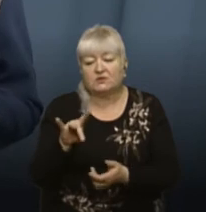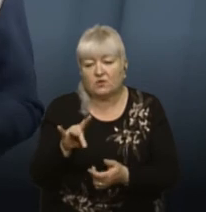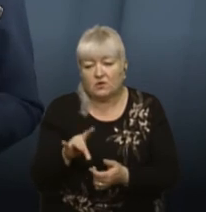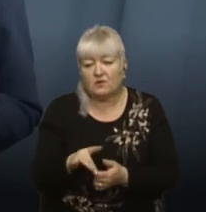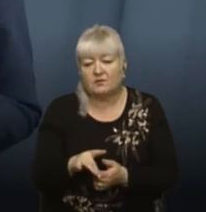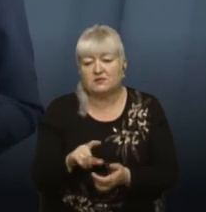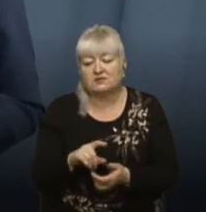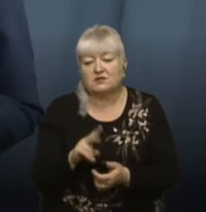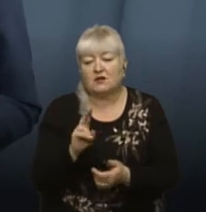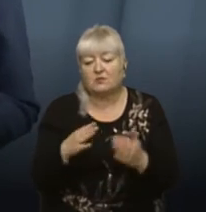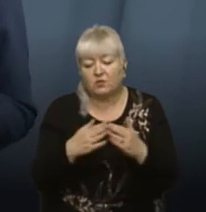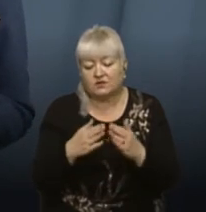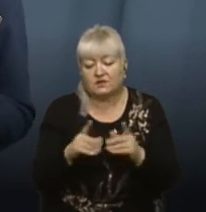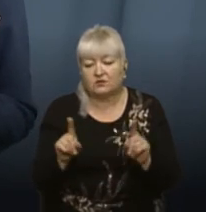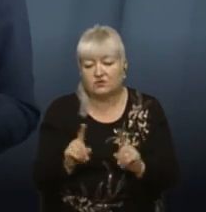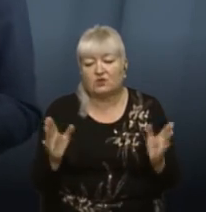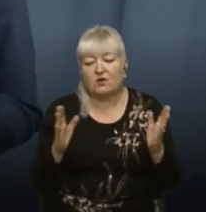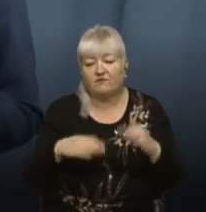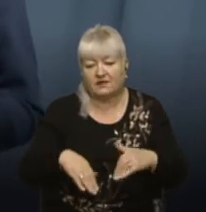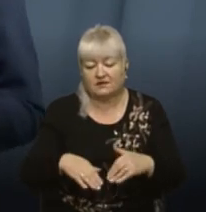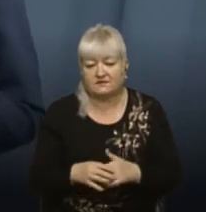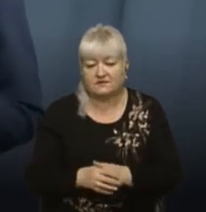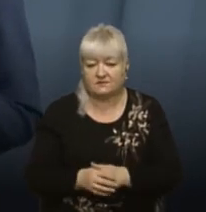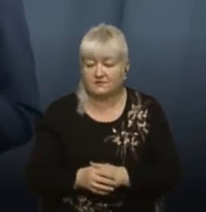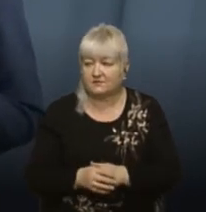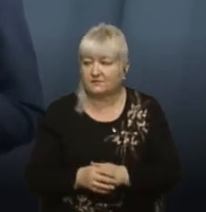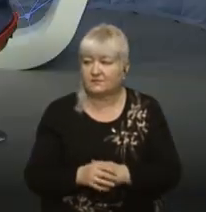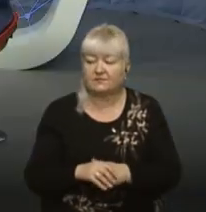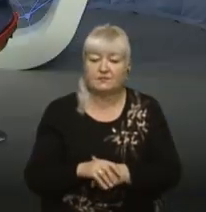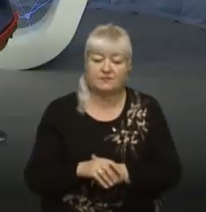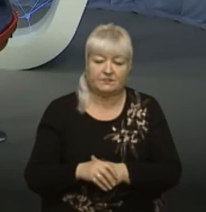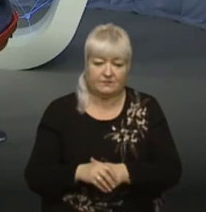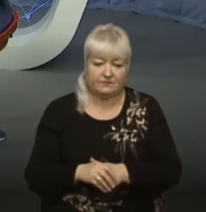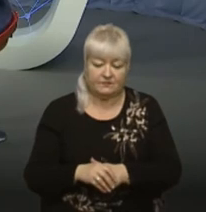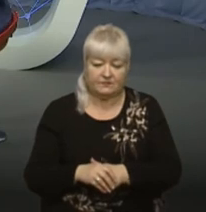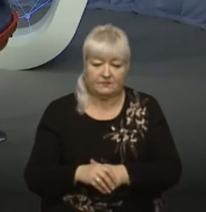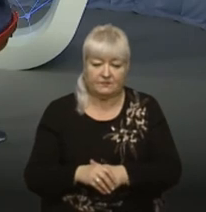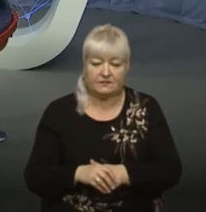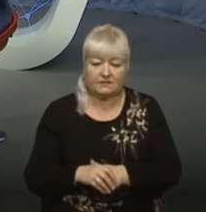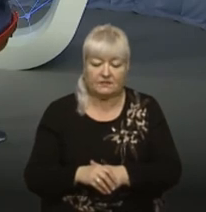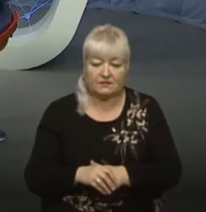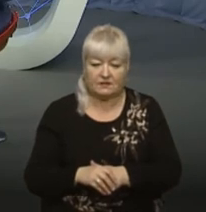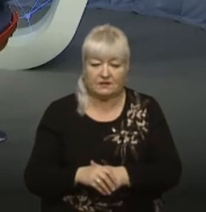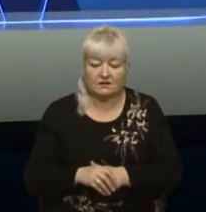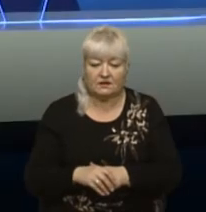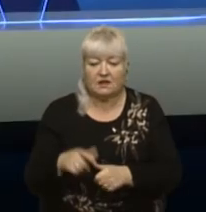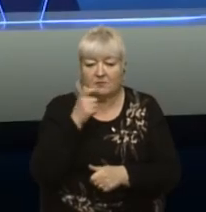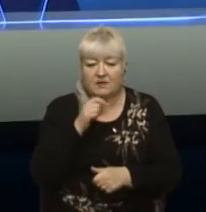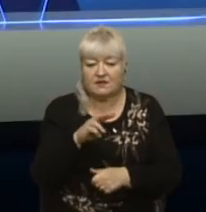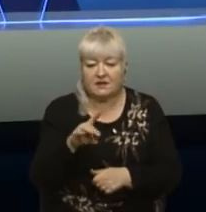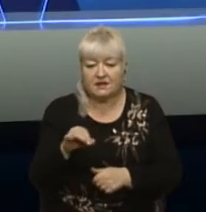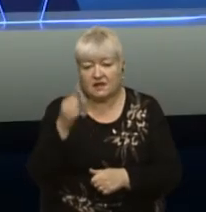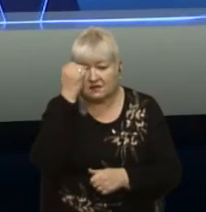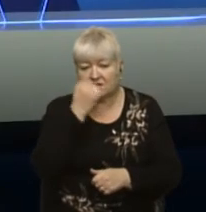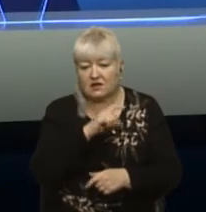мешканка будинку, який обвалився. Щоб розмовити, можливо, коментар для людей? Перший, пані Мар'яна, дякую вам за розуміння,